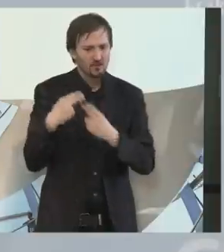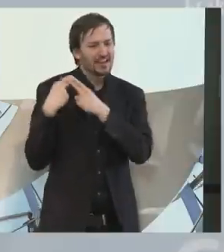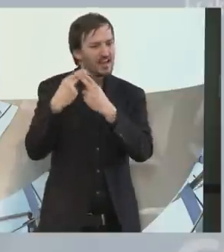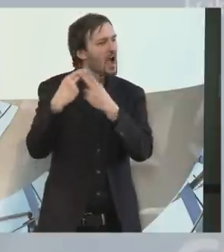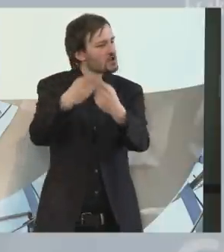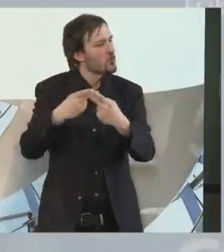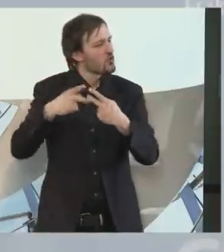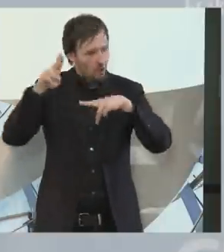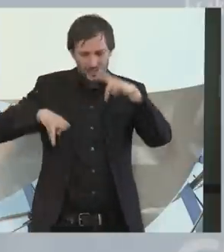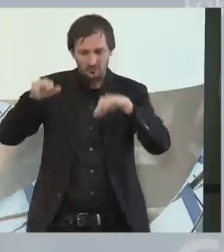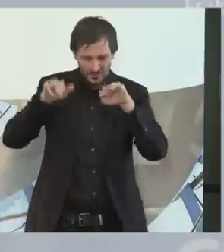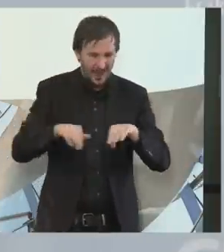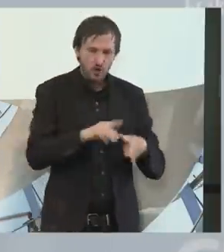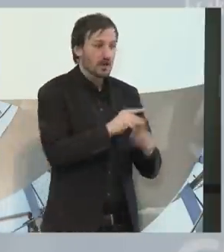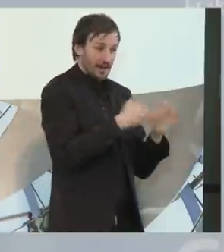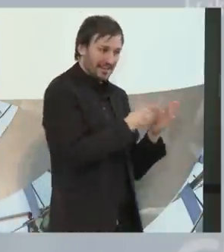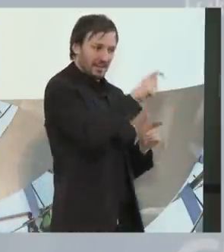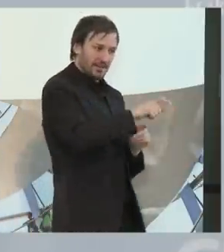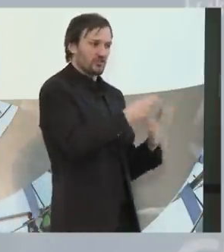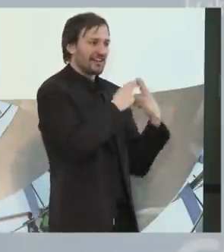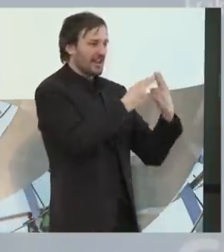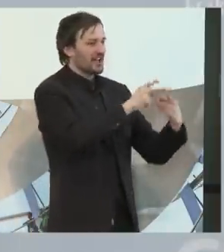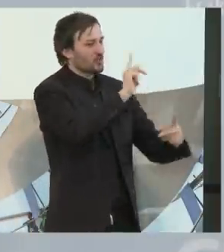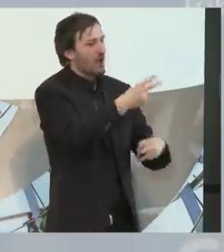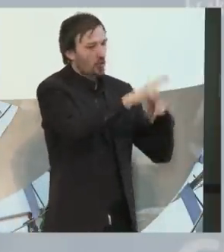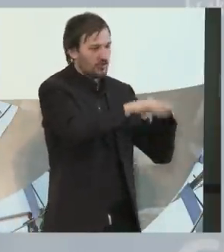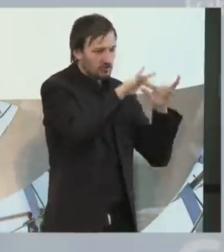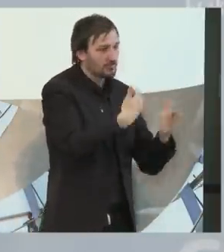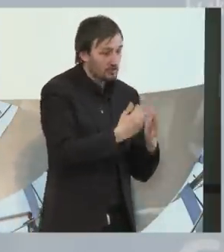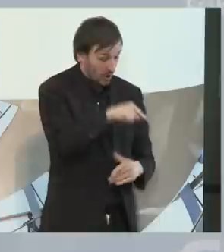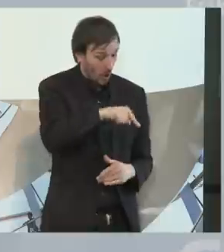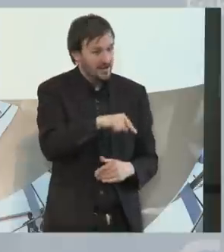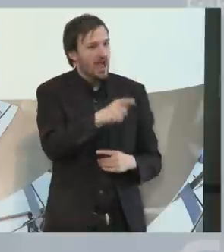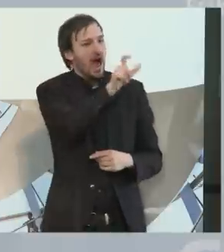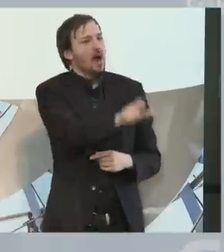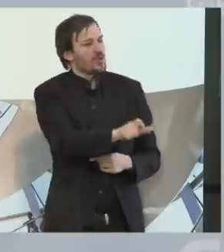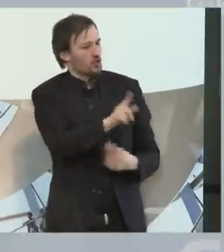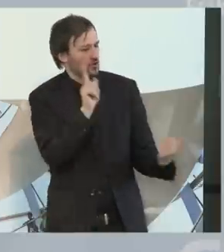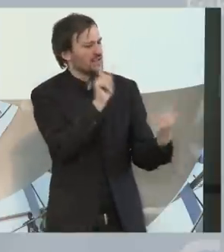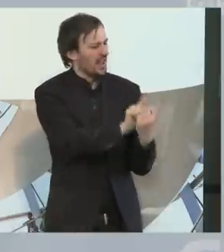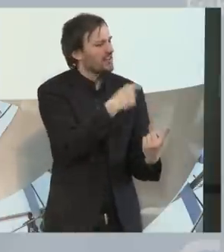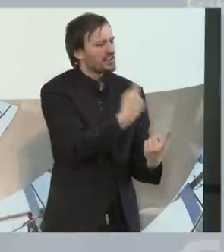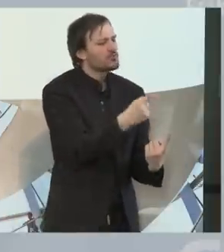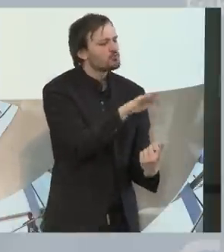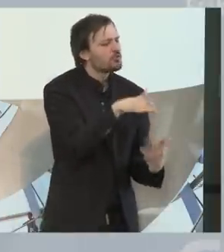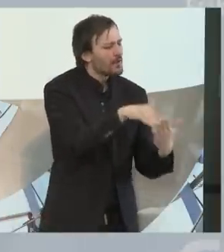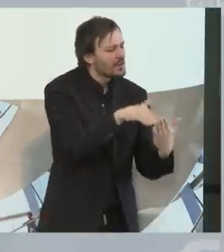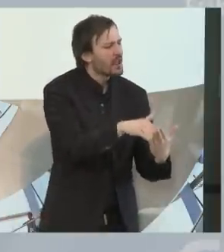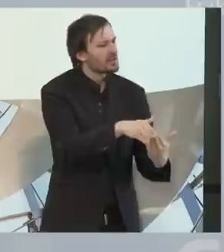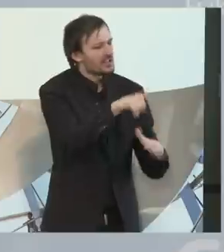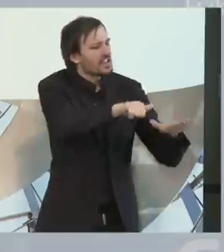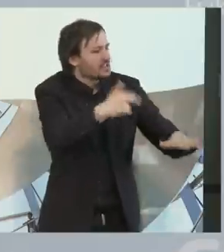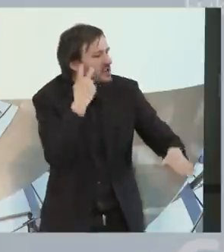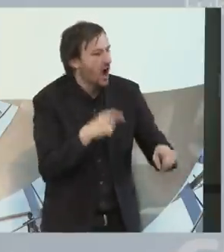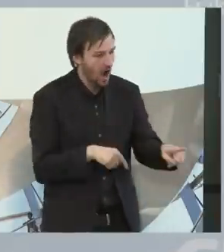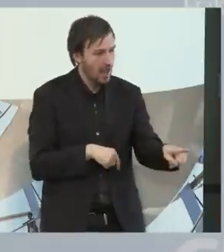Generationen unterschiedlich. Also wenn Sie heute einen 60-jährigen Behinderten treffen, in einer Einrichtung der Eingangshilfe, dann